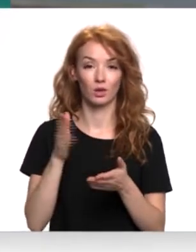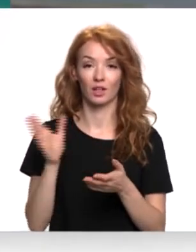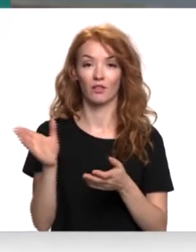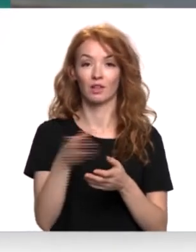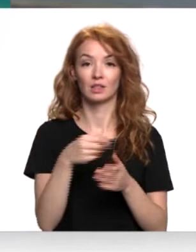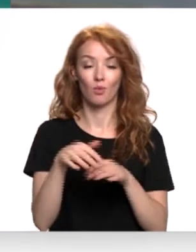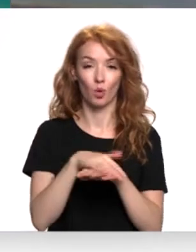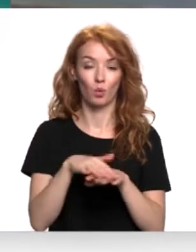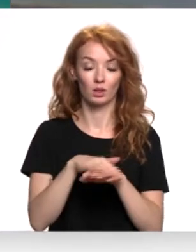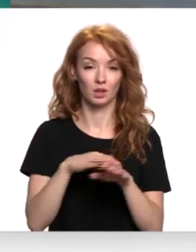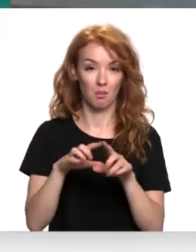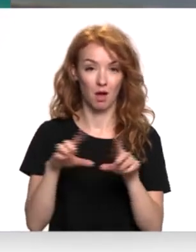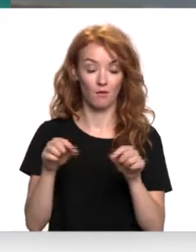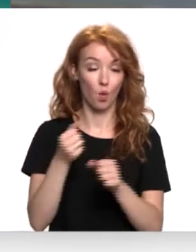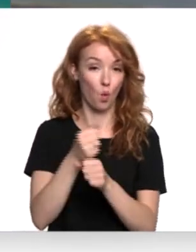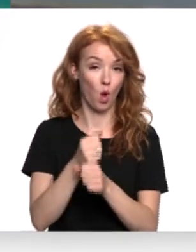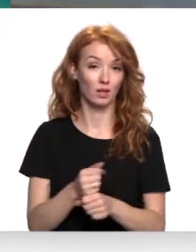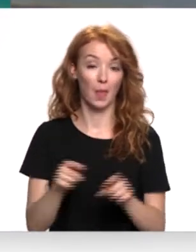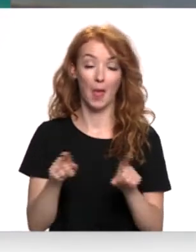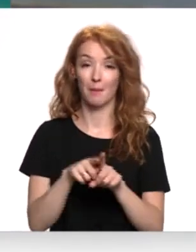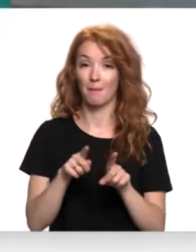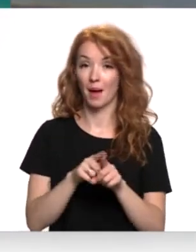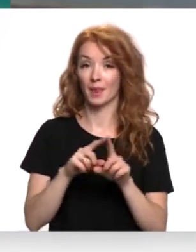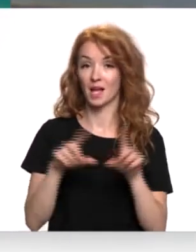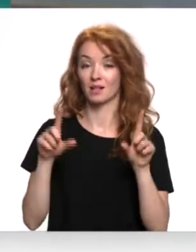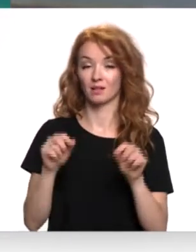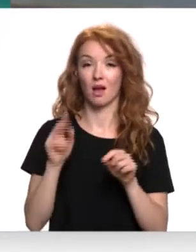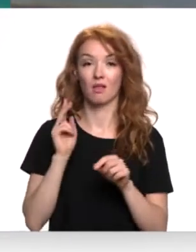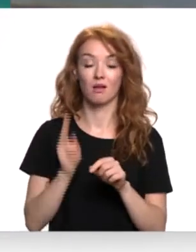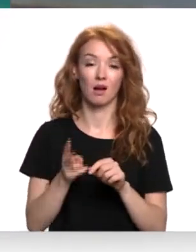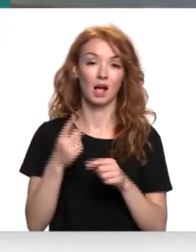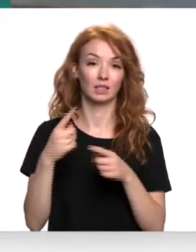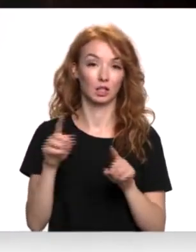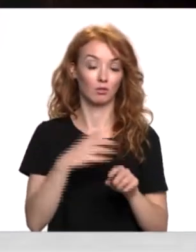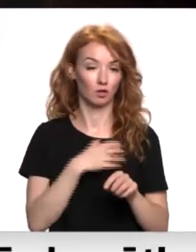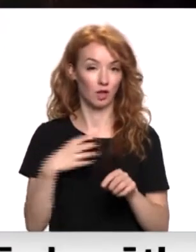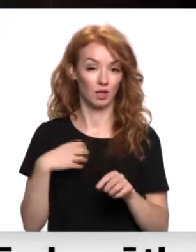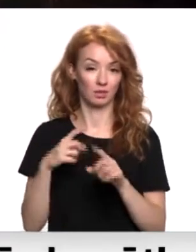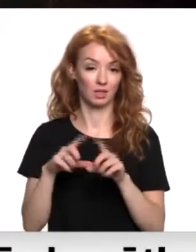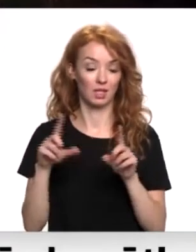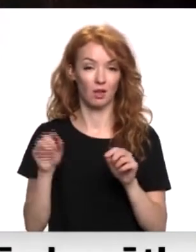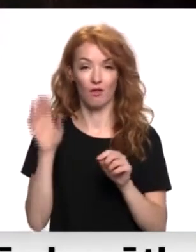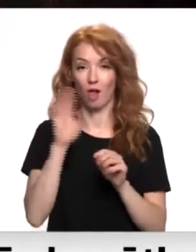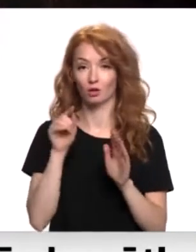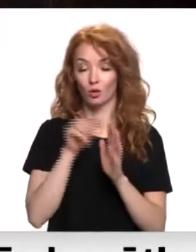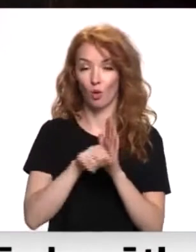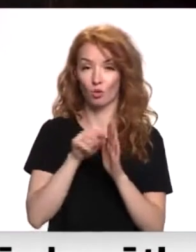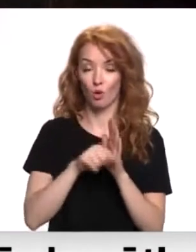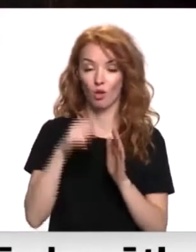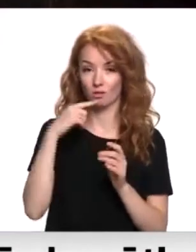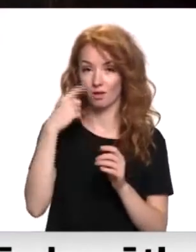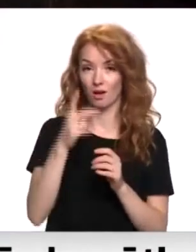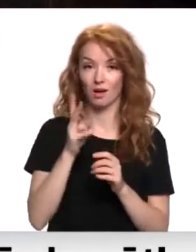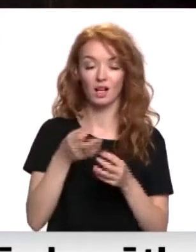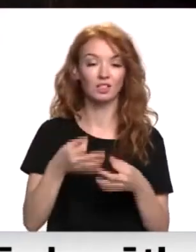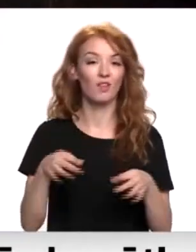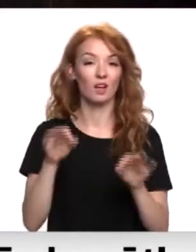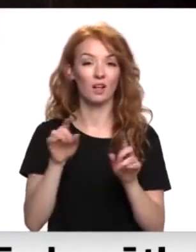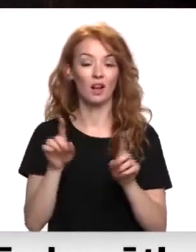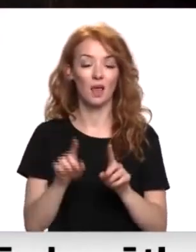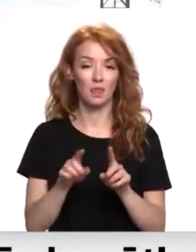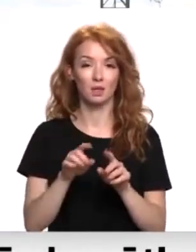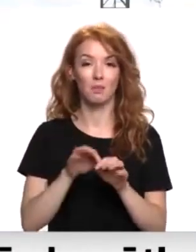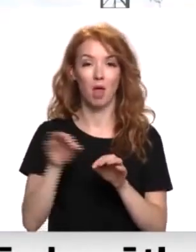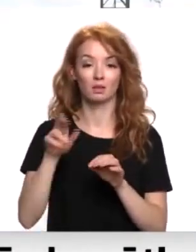pārvaldē, jo oste ir tieši tāda pati iestādi, kā pārējās pašvaldības iestādi. Valsts kontroli norāda, ka būtiskākās lietas mērsāks ir